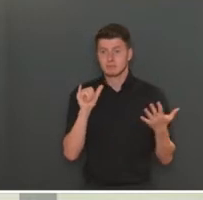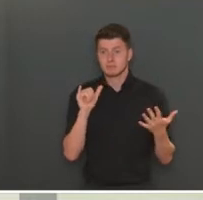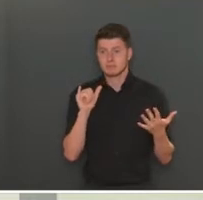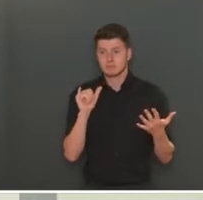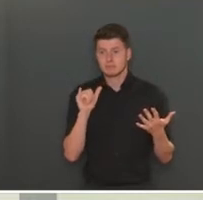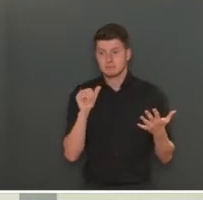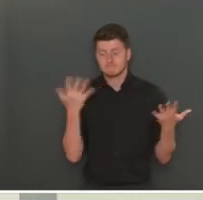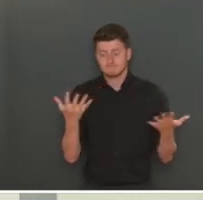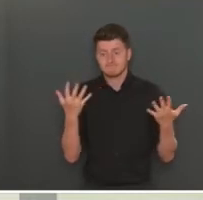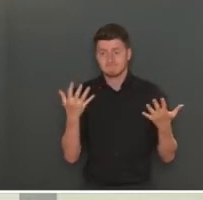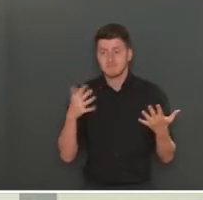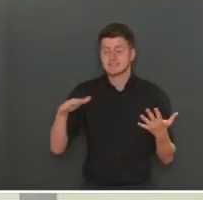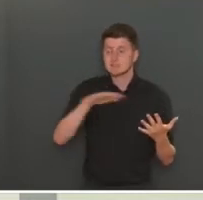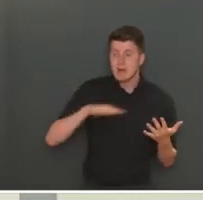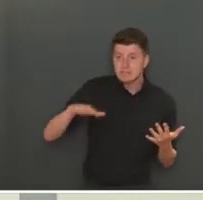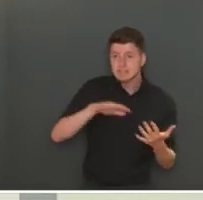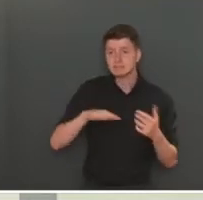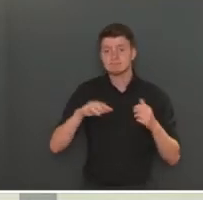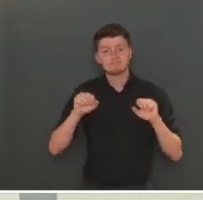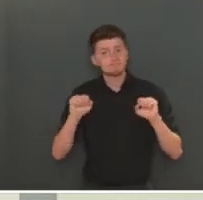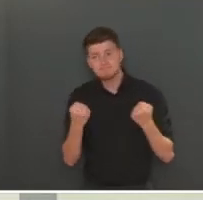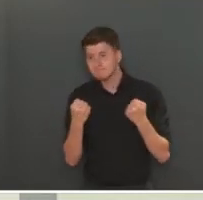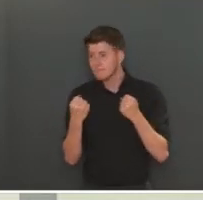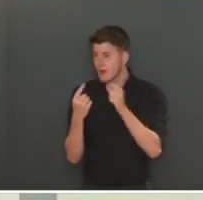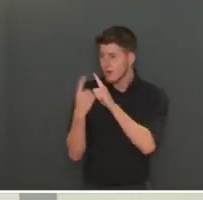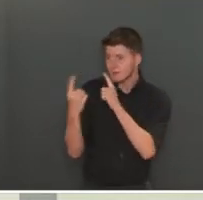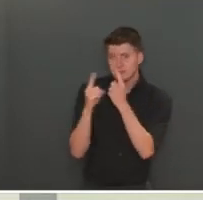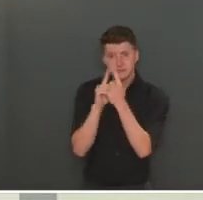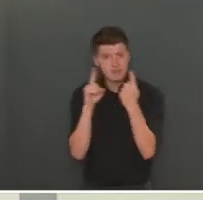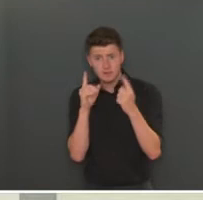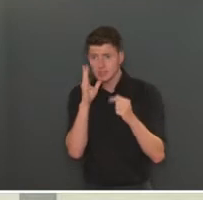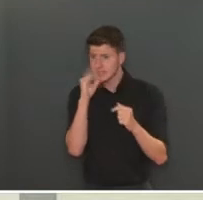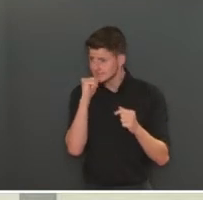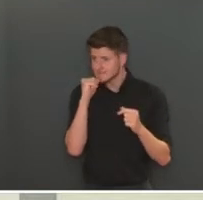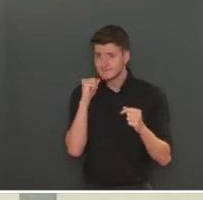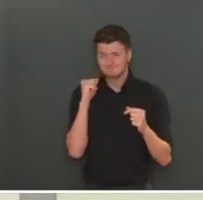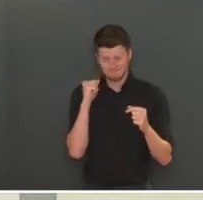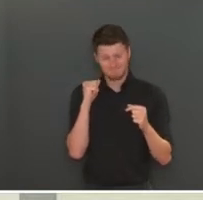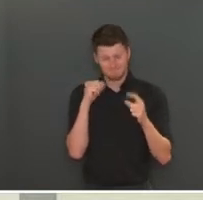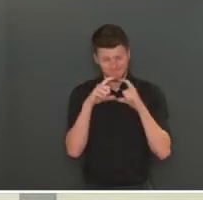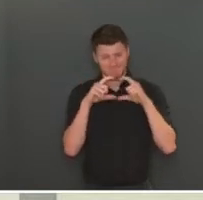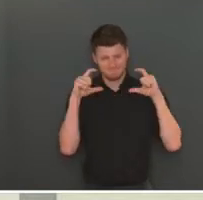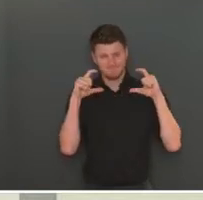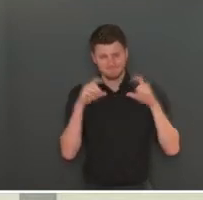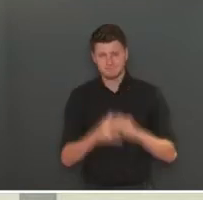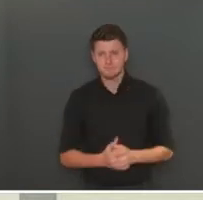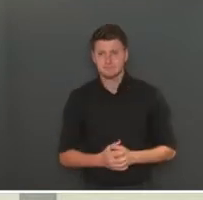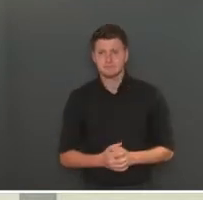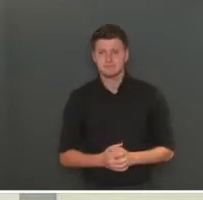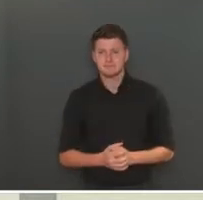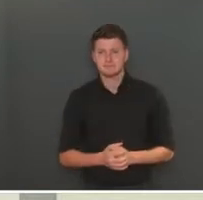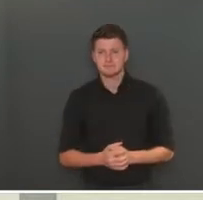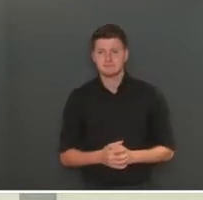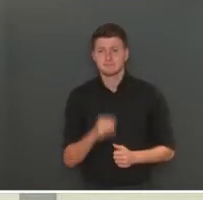recommandé dans les autres cas, surtout dans des situations où la distance de sécurité ne peut pas être garantie. Là, on